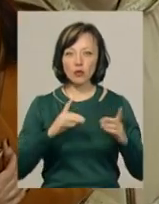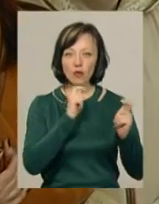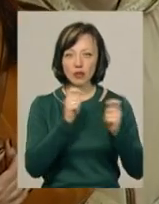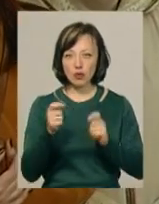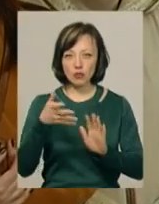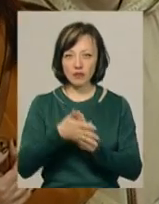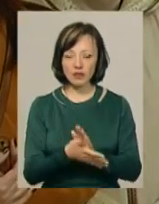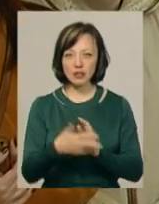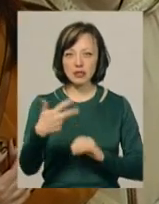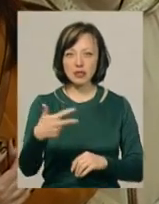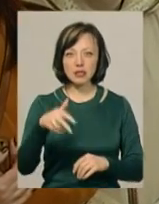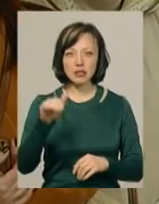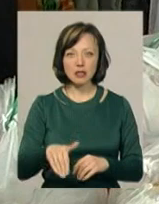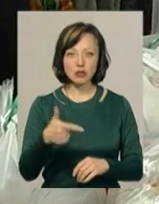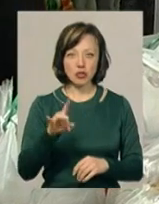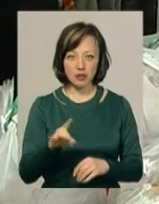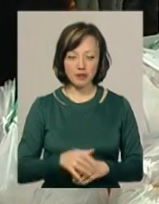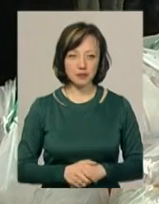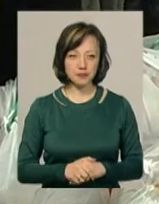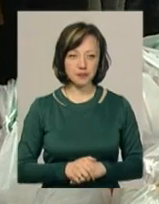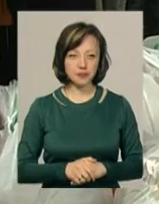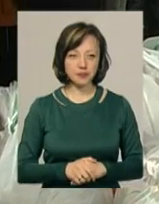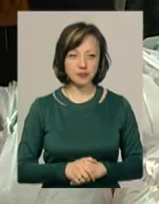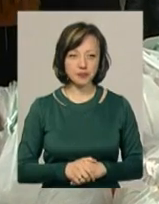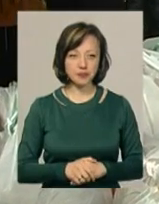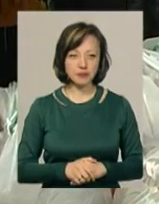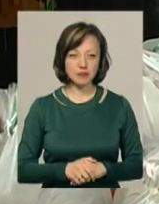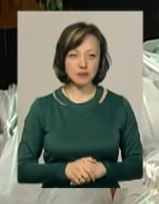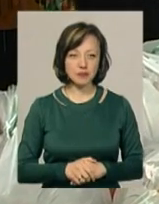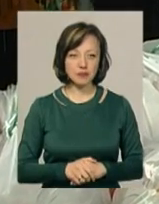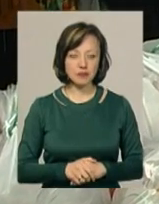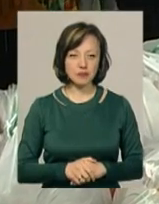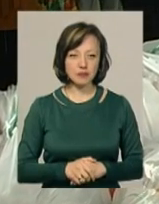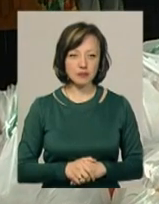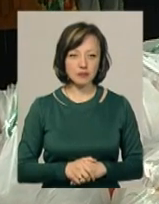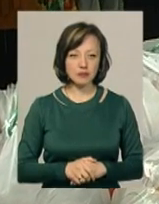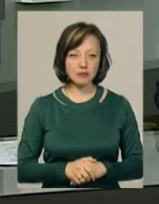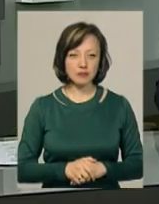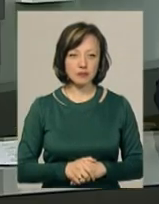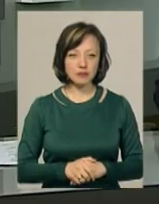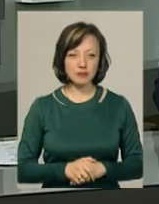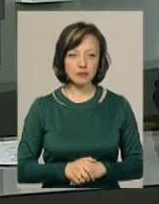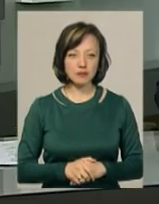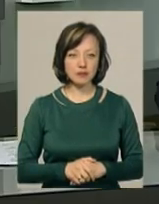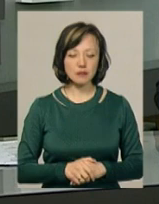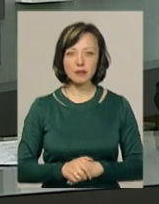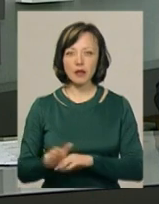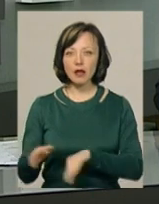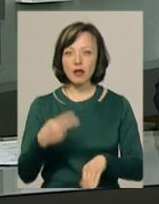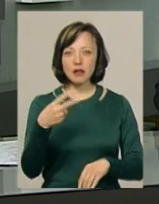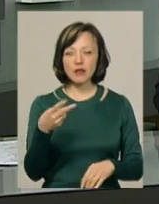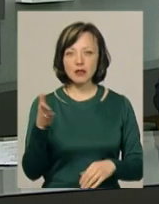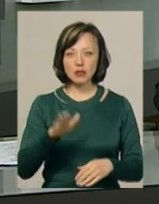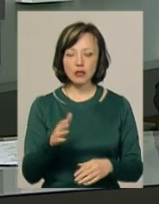дарунки витратили близько 30 тисяч гривень. Тетяна Пресекар, Дем'ян Цегольник, Новини, Поділля, Центр. 20 робіт